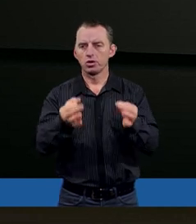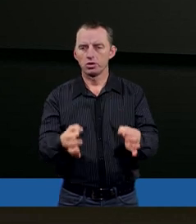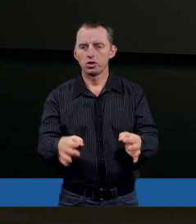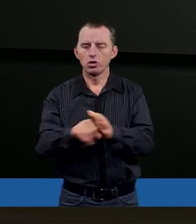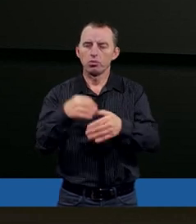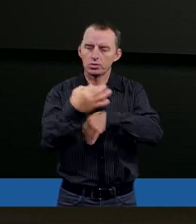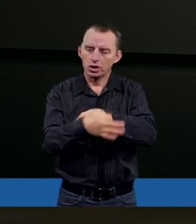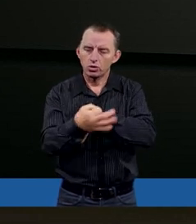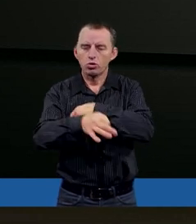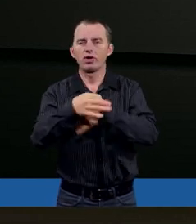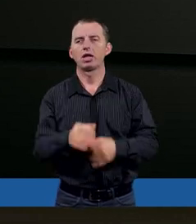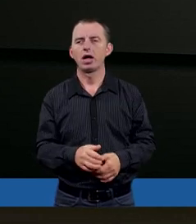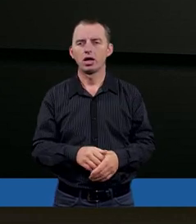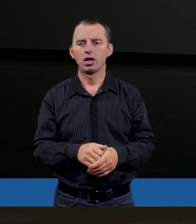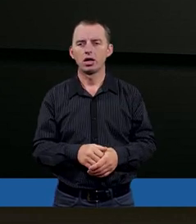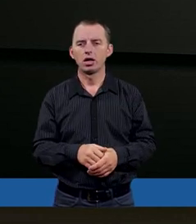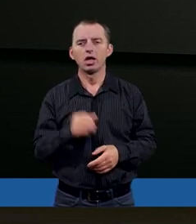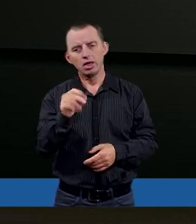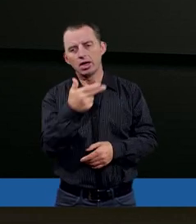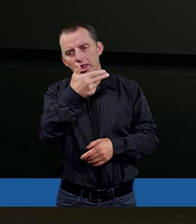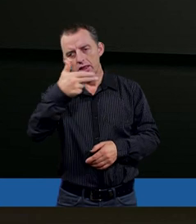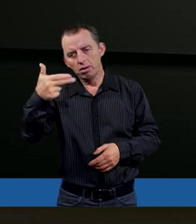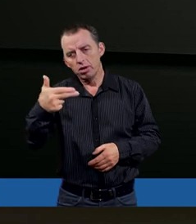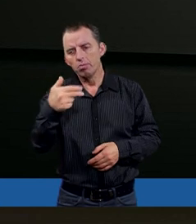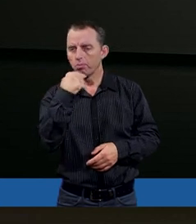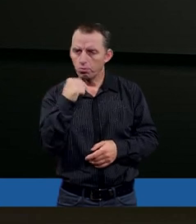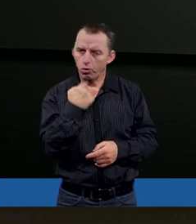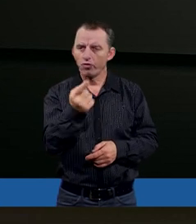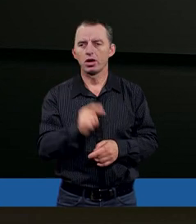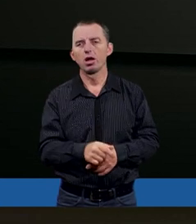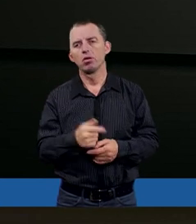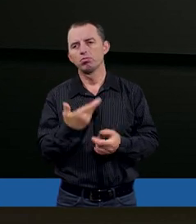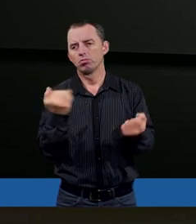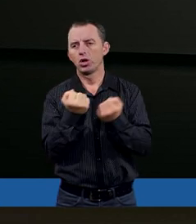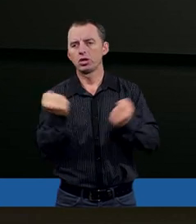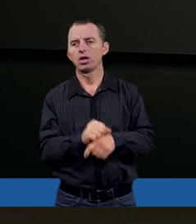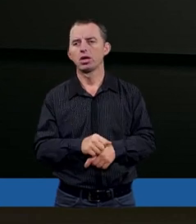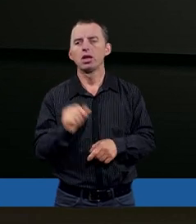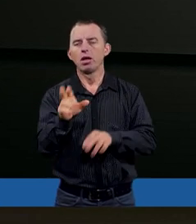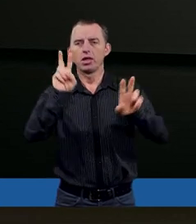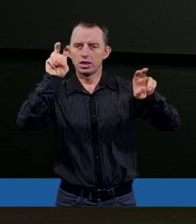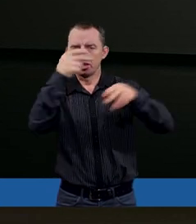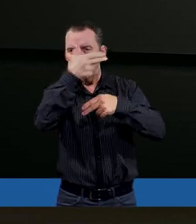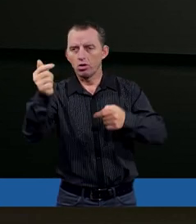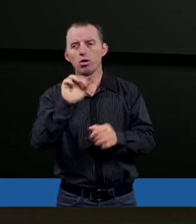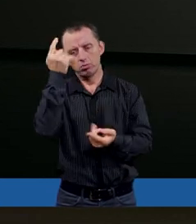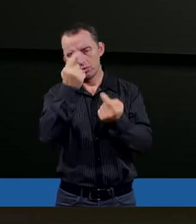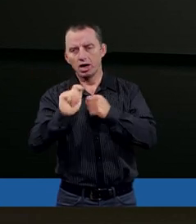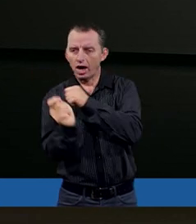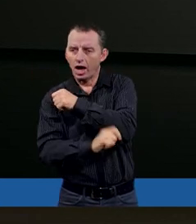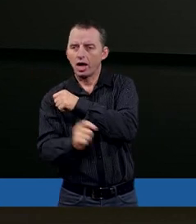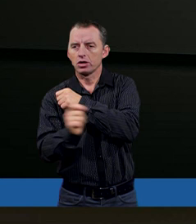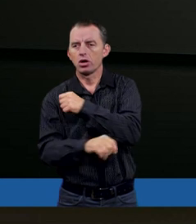przestudiowania taki temat, powiedziałbym, mocny. Po samym tytule sądząc. Karząca